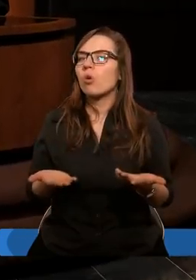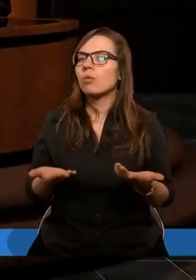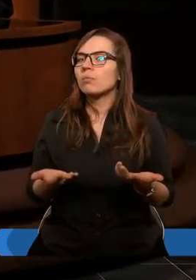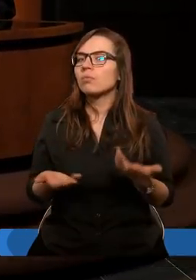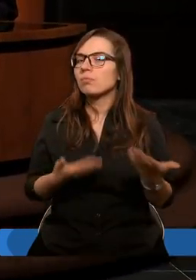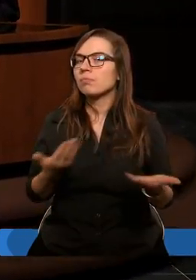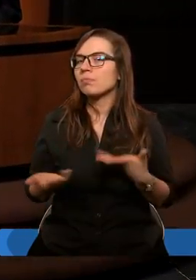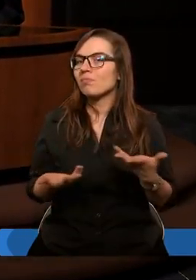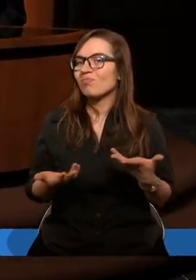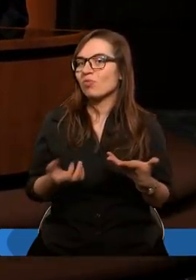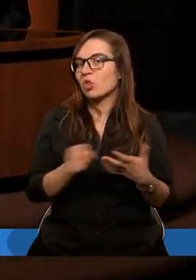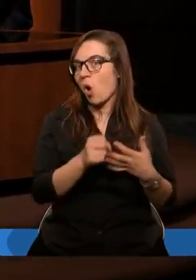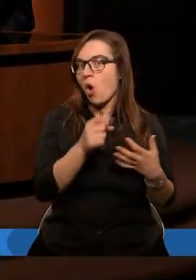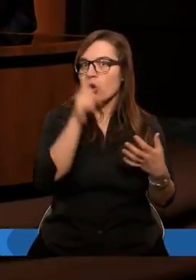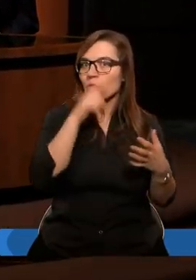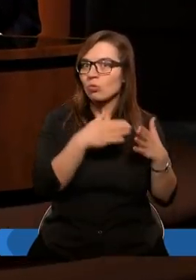Do Chrystusa.